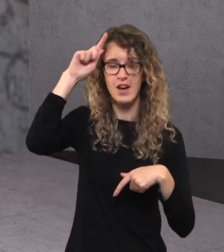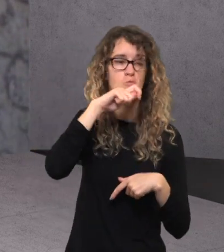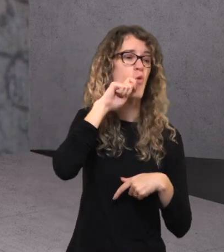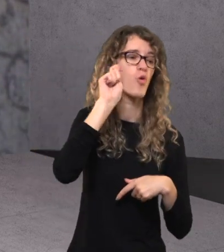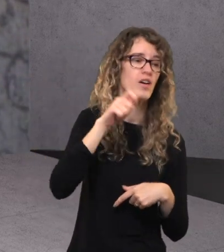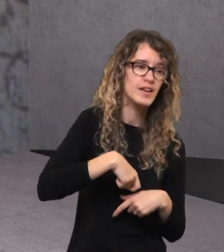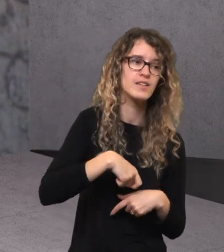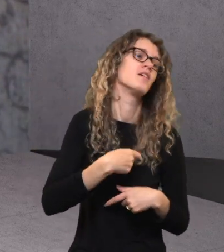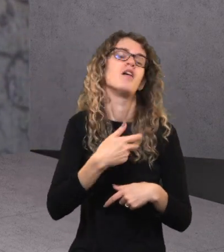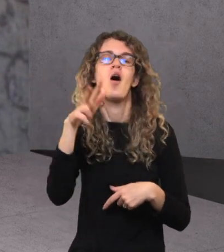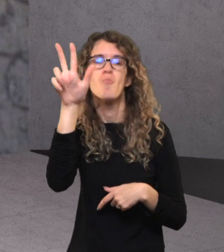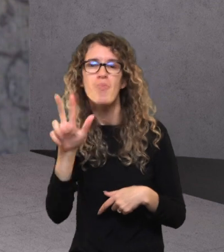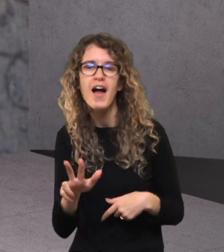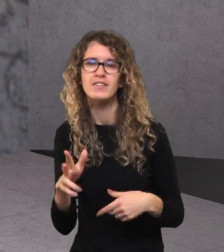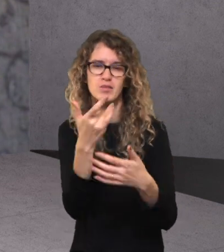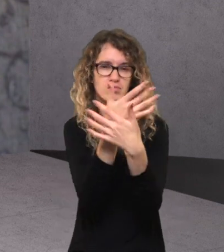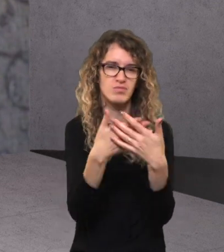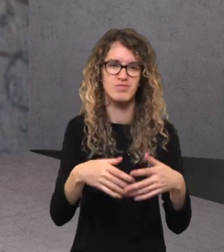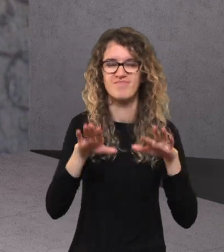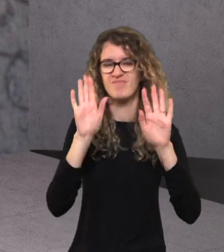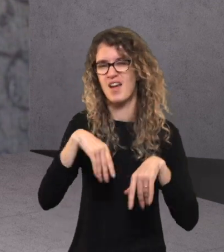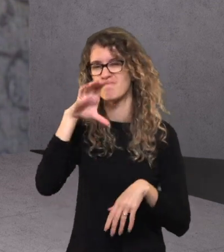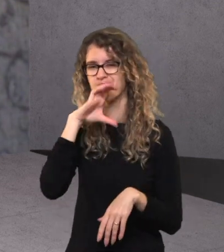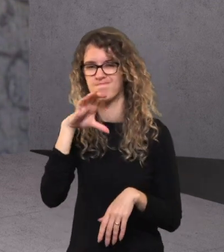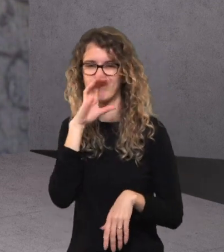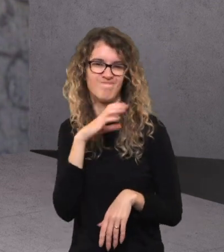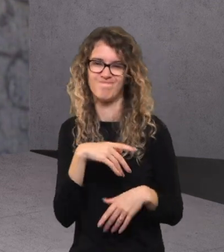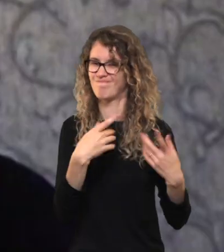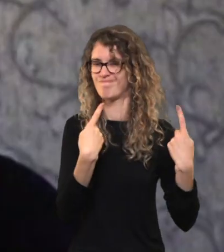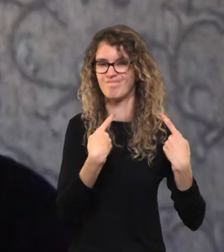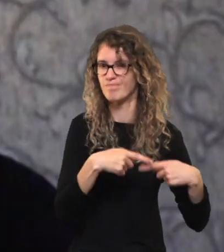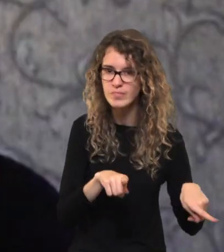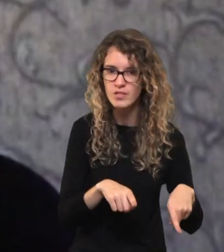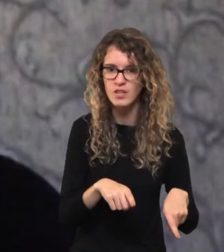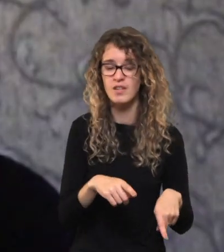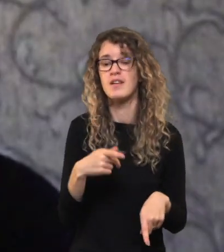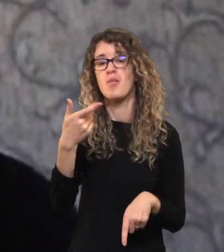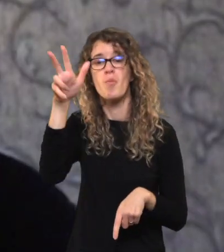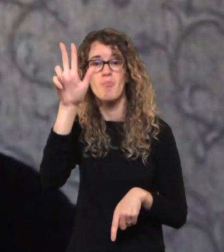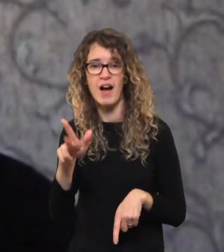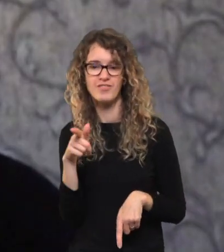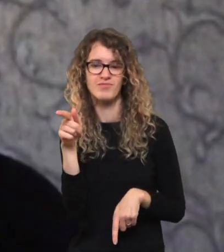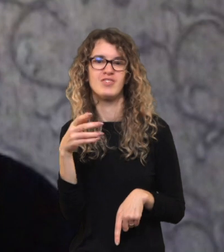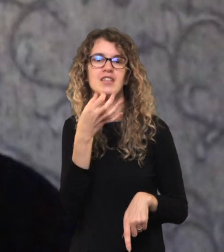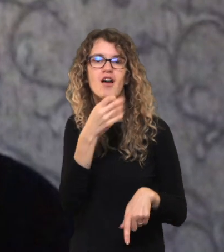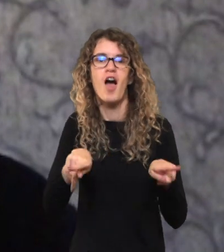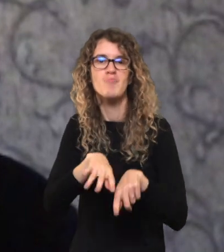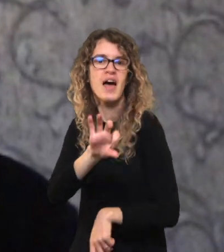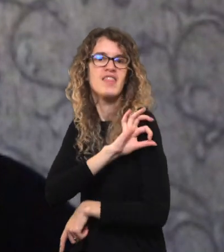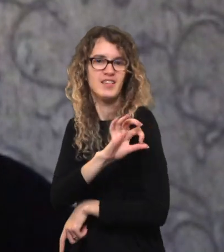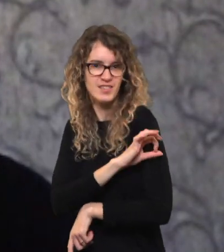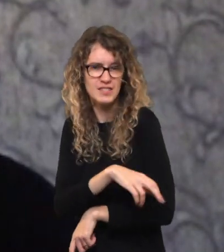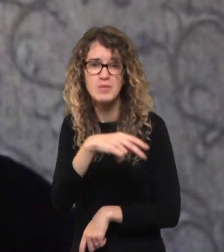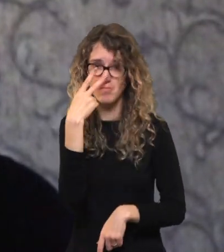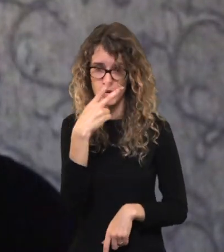tame tarpė Lietuva, Ukraina, kitos Europos šalis, tai šalis antra eilės. Ukrainiečius ir pabaltiečius, jis iš viso pavadino